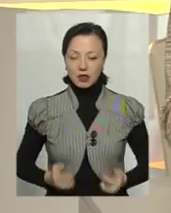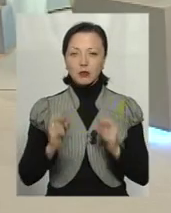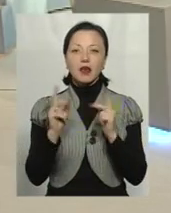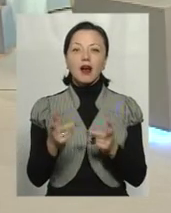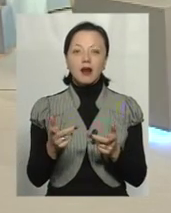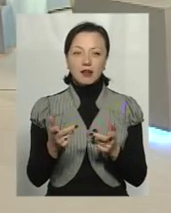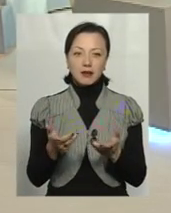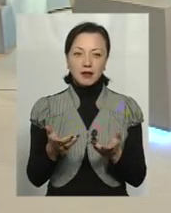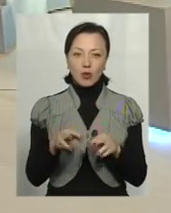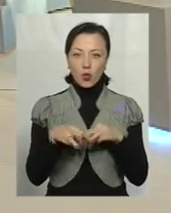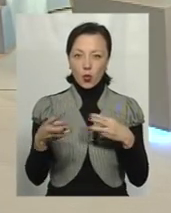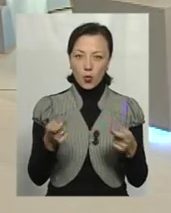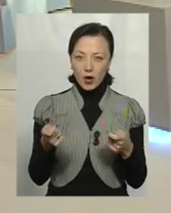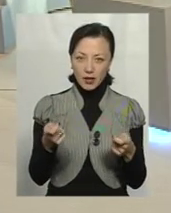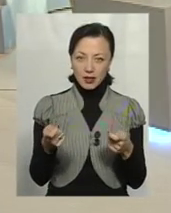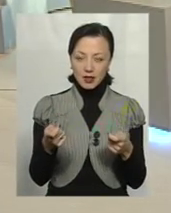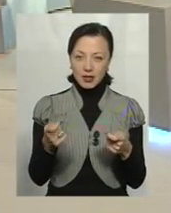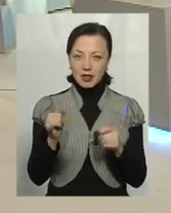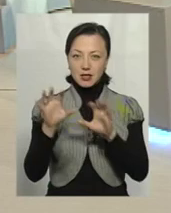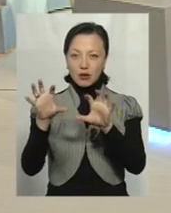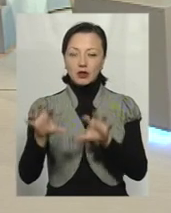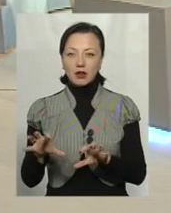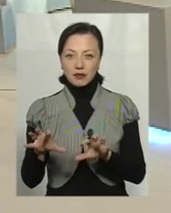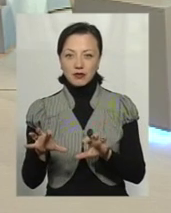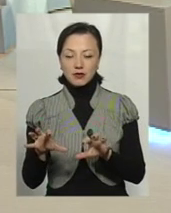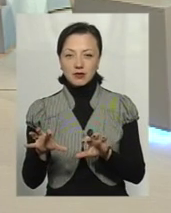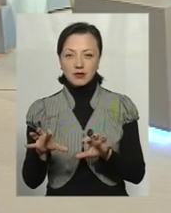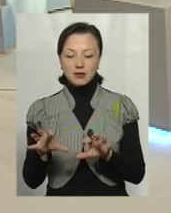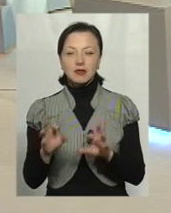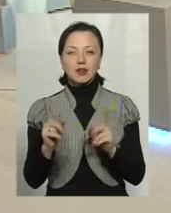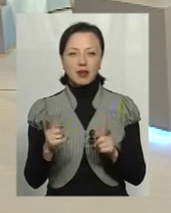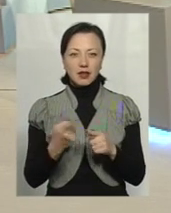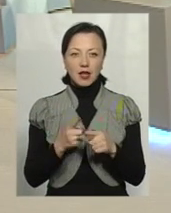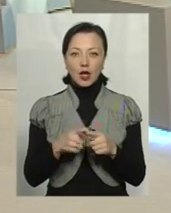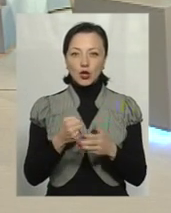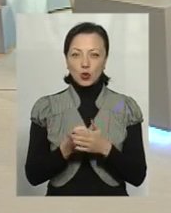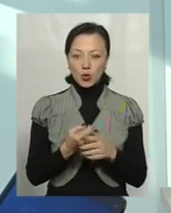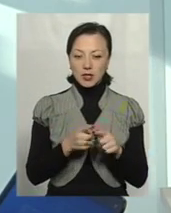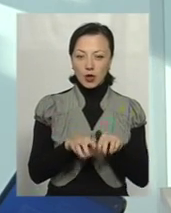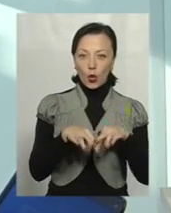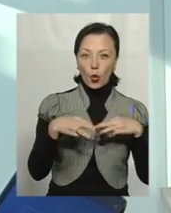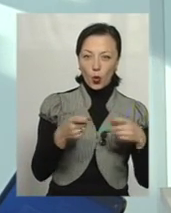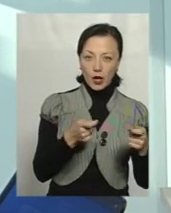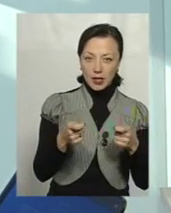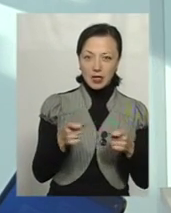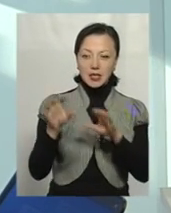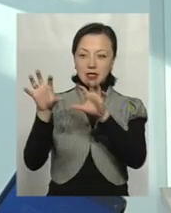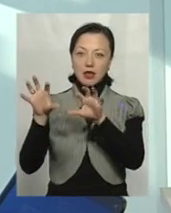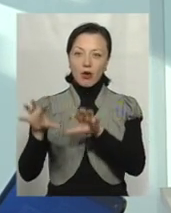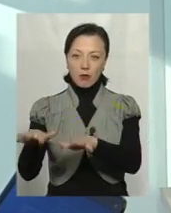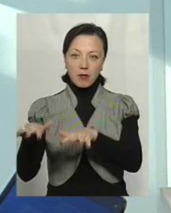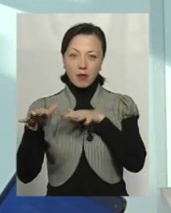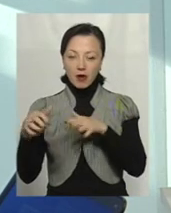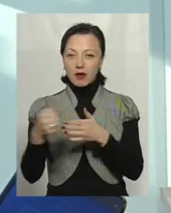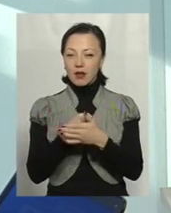Яким чином в нас є уряд і законодавча гілка влади? До цих уряду і до цієї законодавчої гілки влади